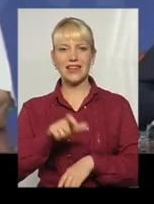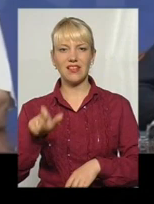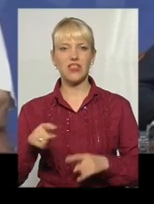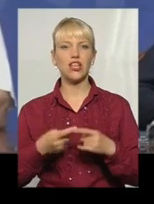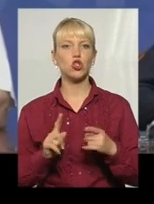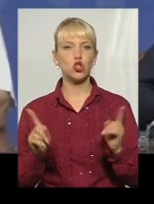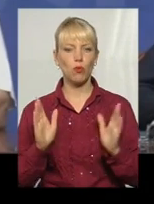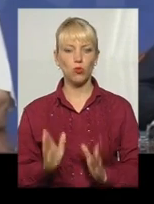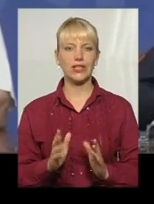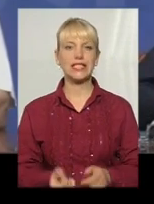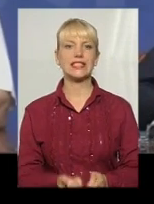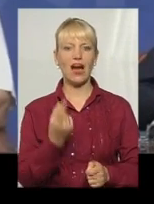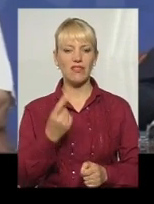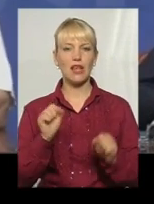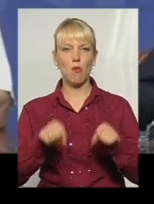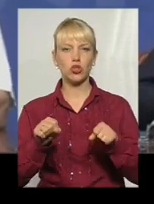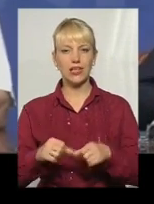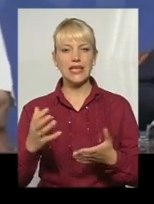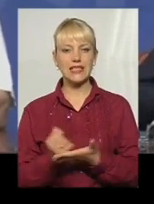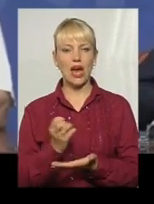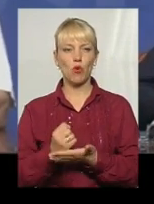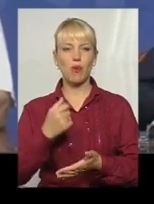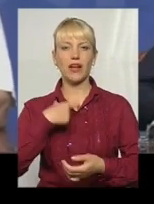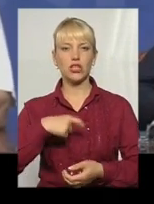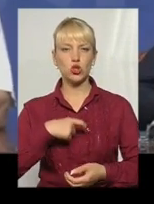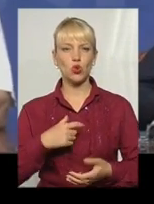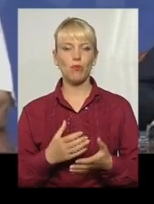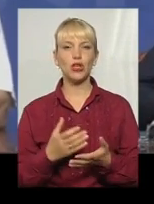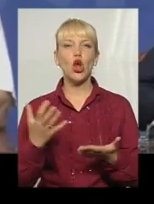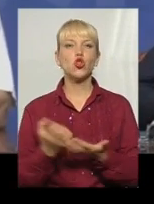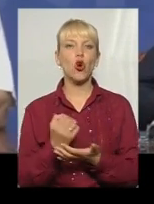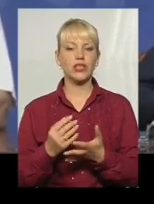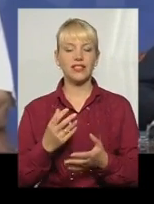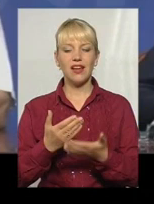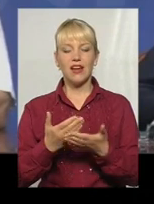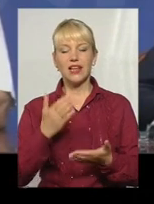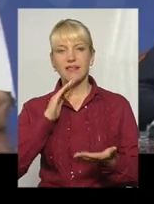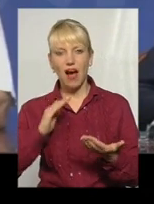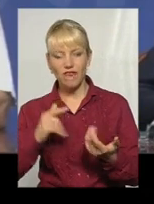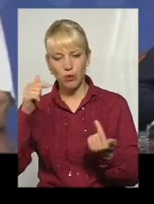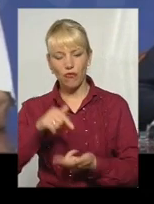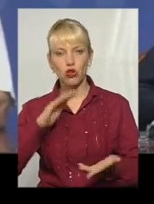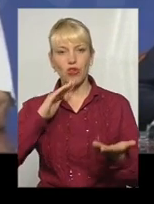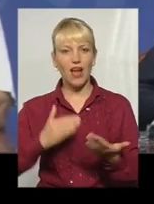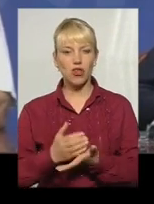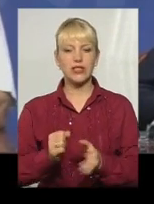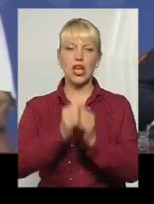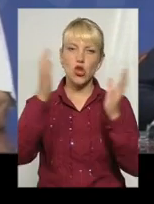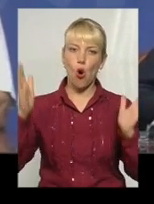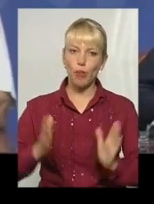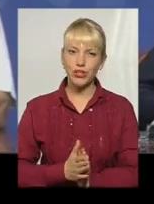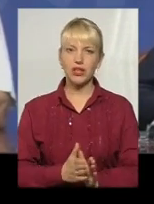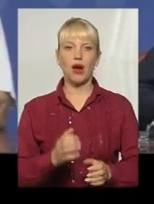що в них з'явиться можливість заробляти собі дохід відповідно до якості, об'єму проробленої роботи, а не просто отримувати